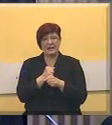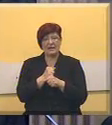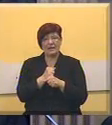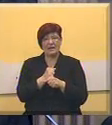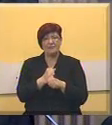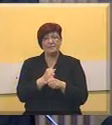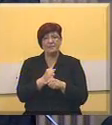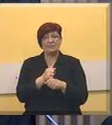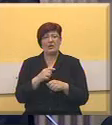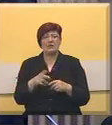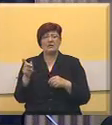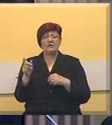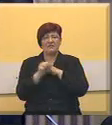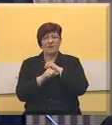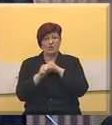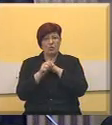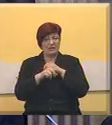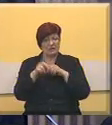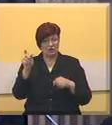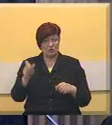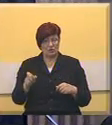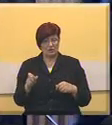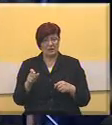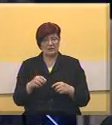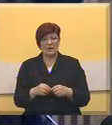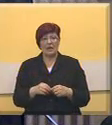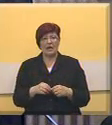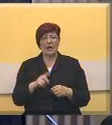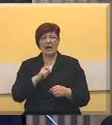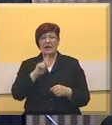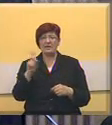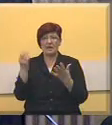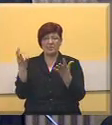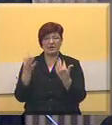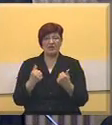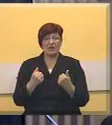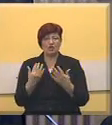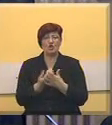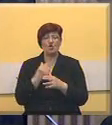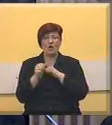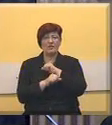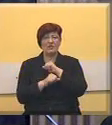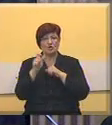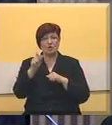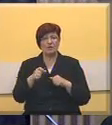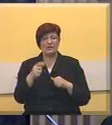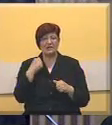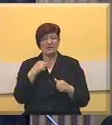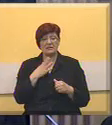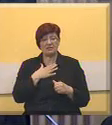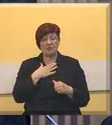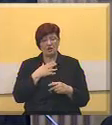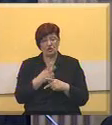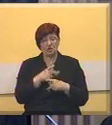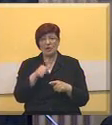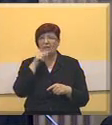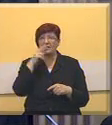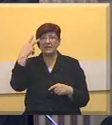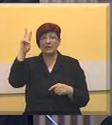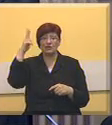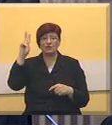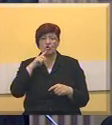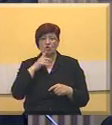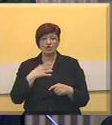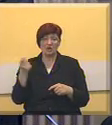doktoranata sa Novostskog univerziteta, ali i ne privlačenje novih studenta iz zemlje i inostranstva koji žele da